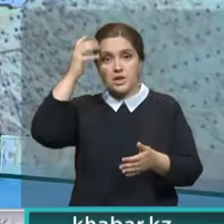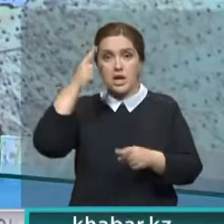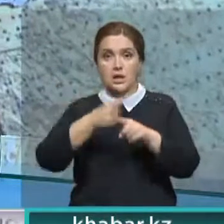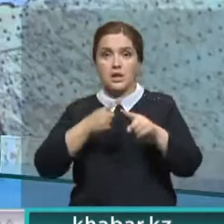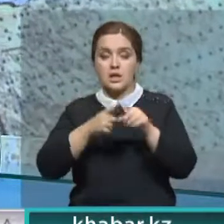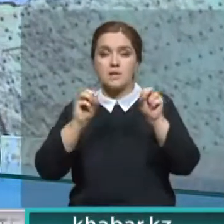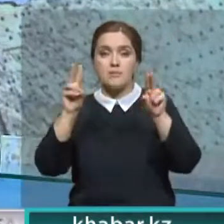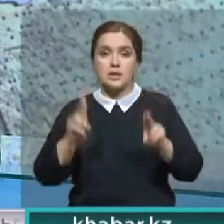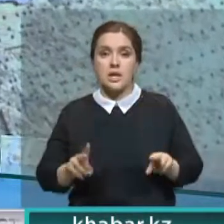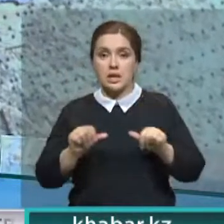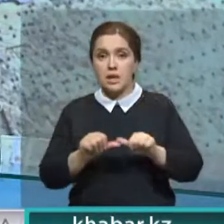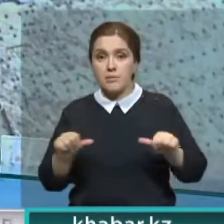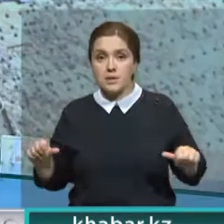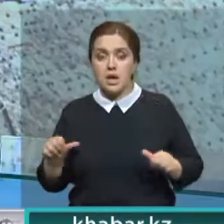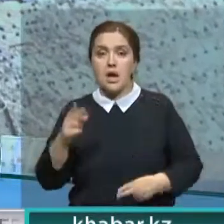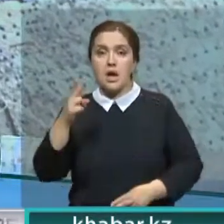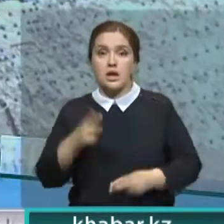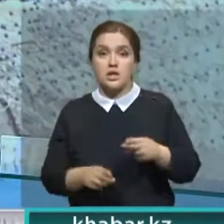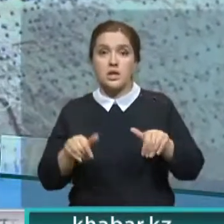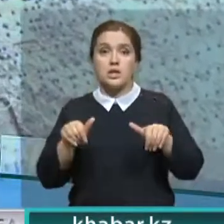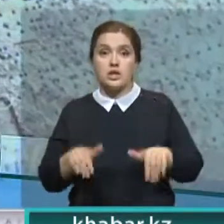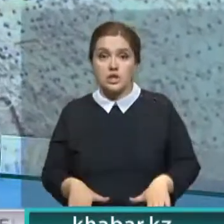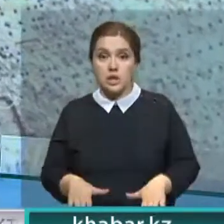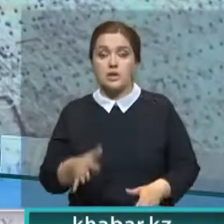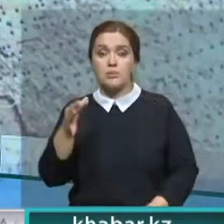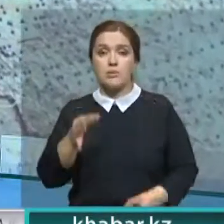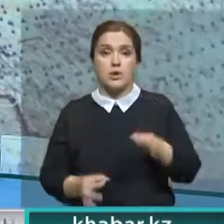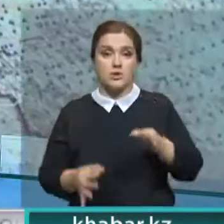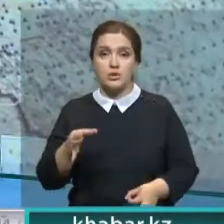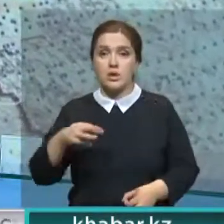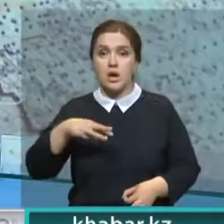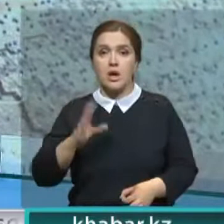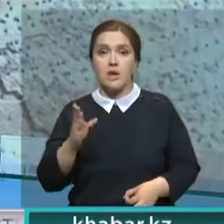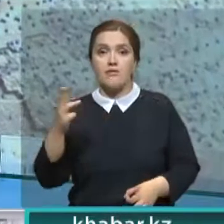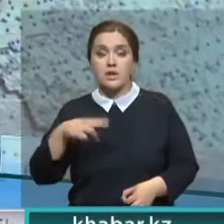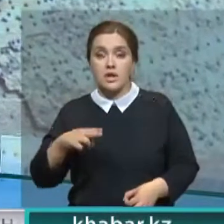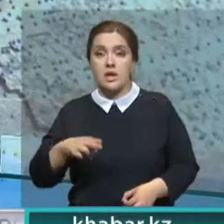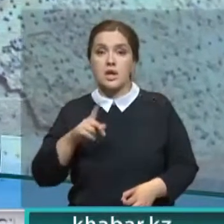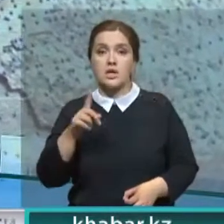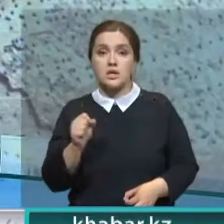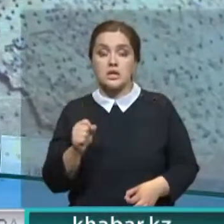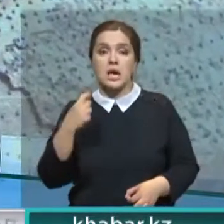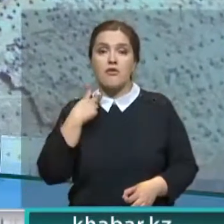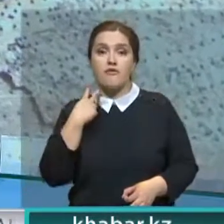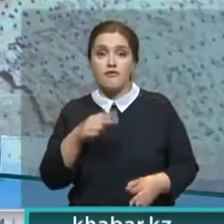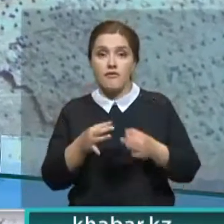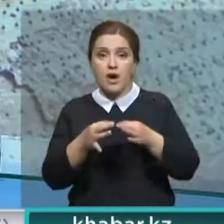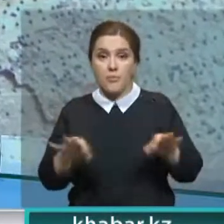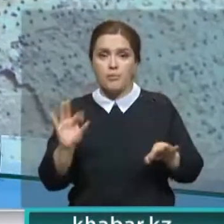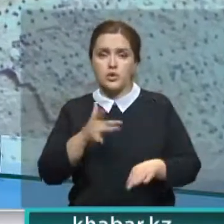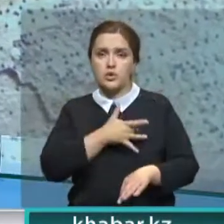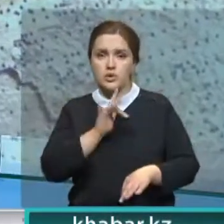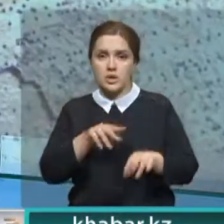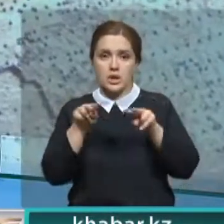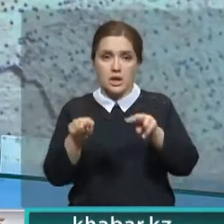психического отклонения специальной комиссии. Окончательное решение принимает суд. В МВД же заявляют, за освободившимся будут